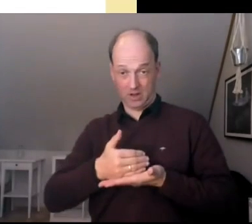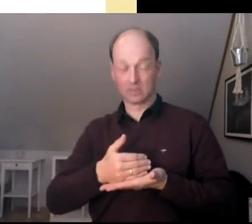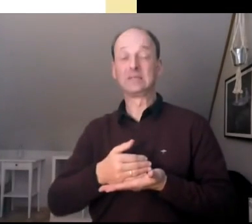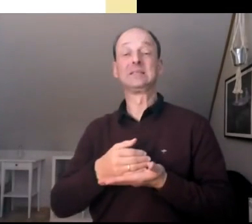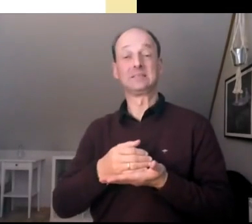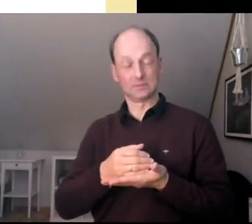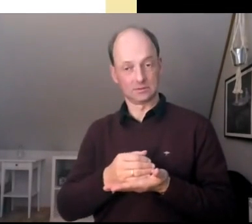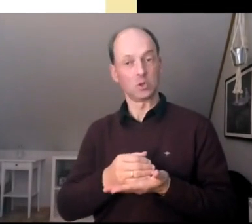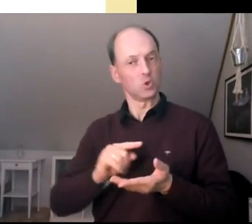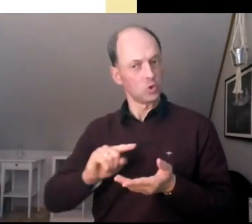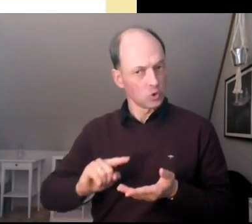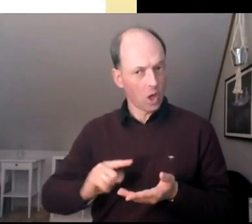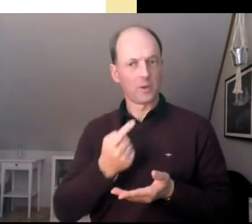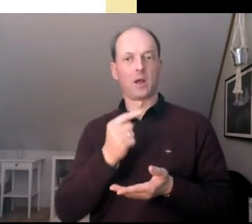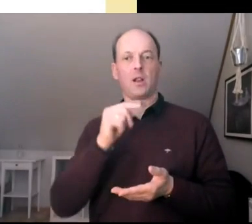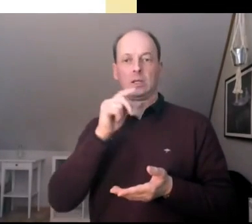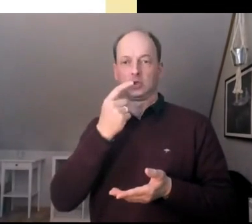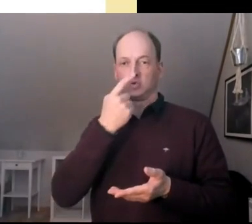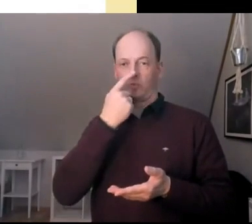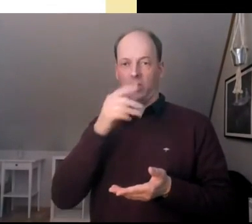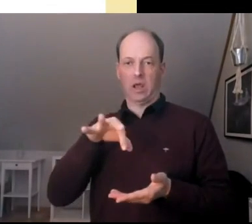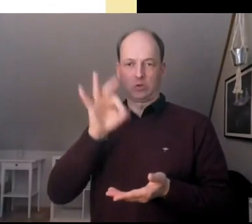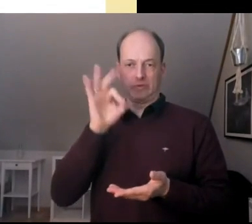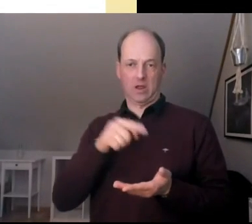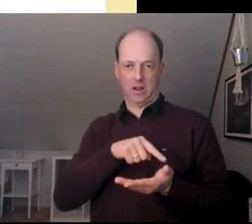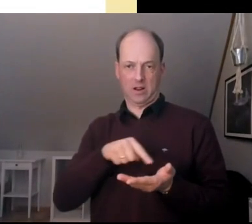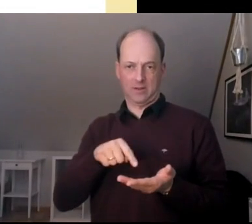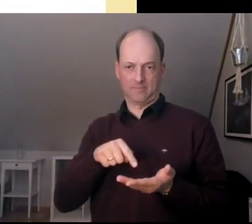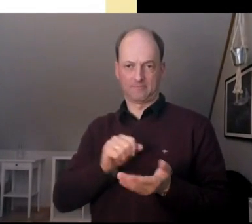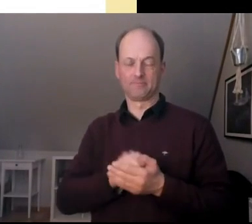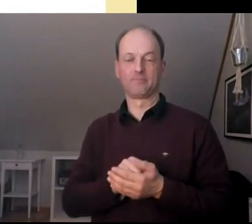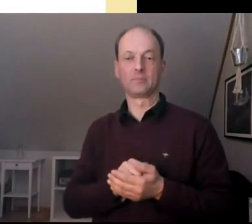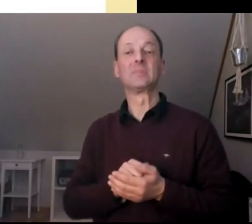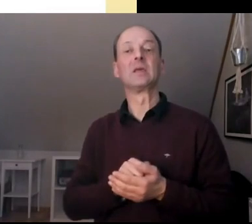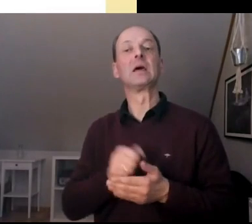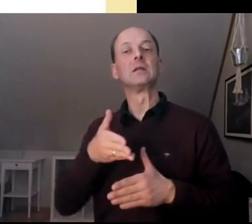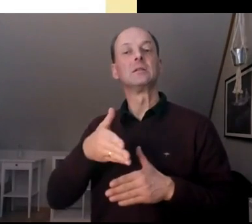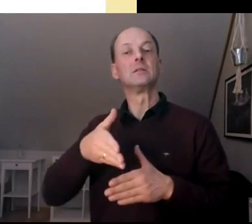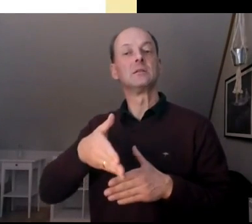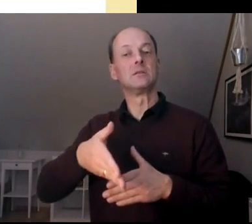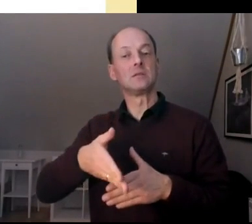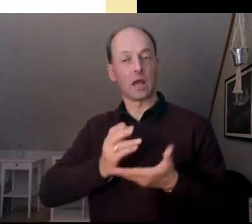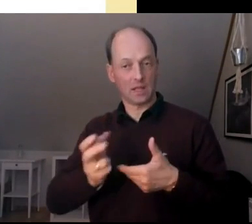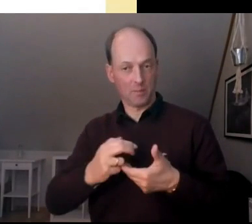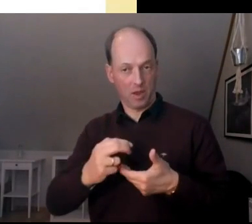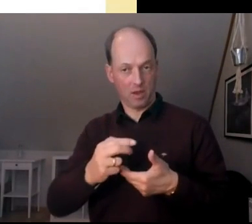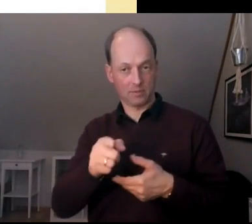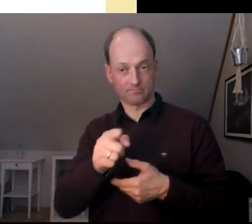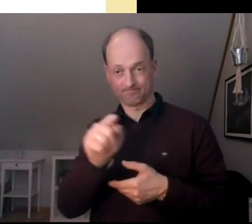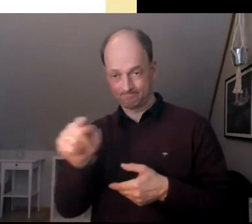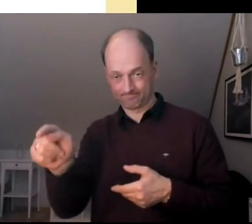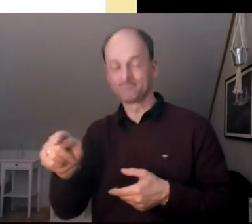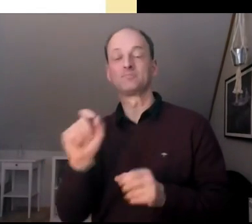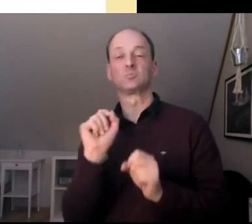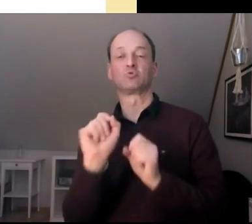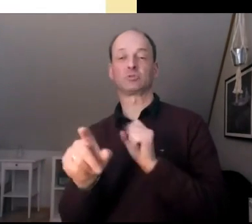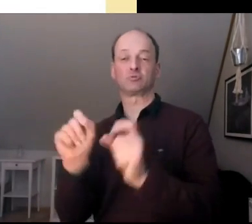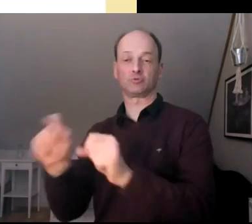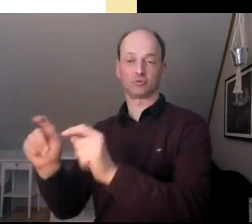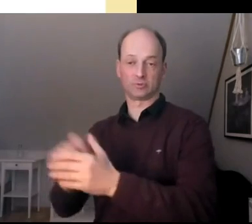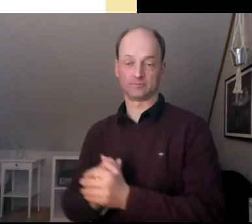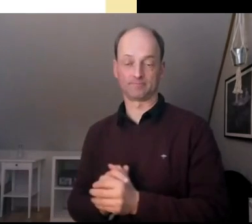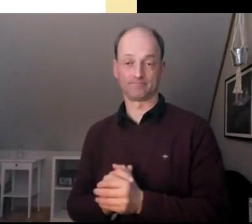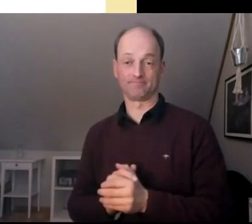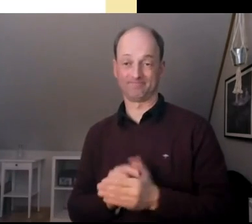zufällig ausgewählt, die insgesamt dann die Teilnehmenden für den BürgerInnenrat. Und da wurde aber eben